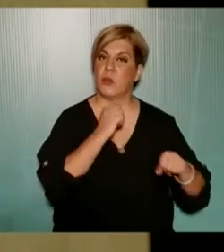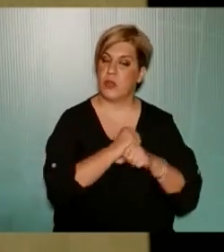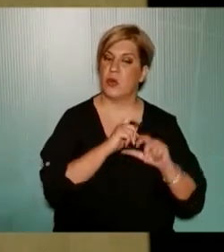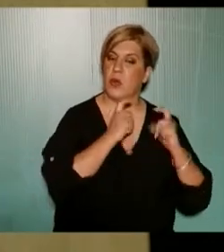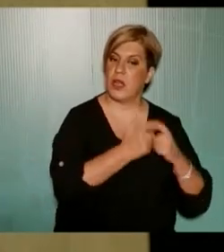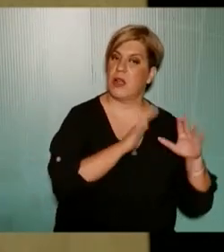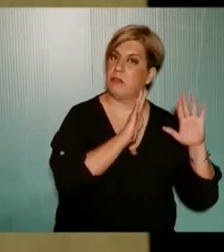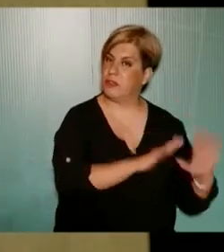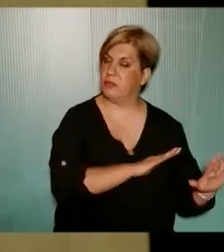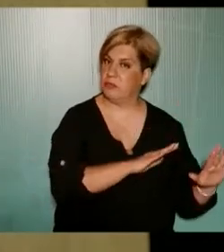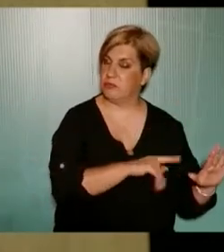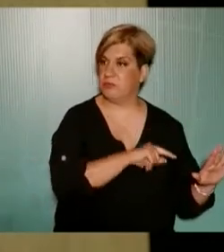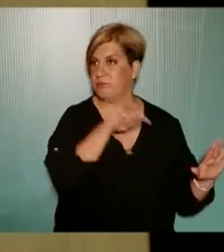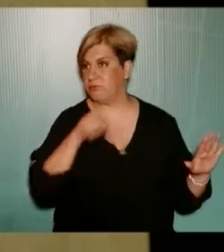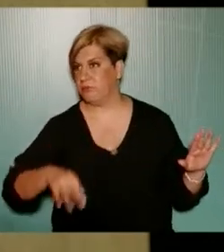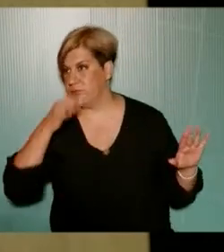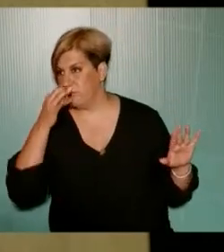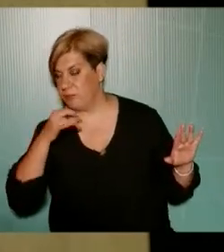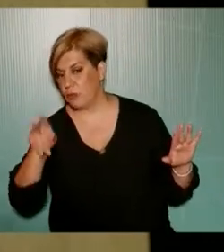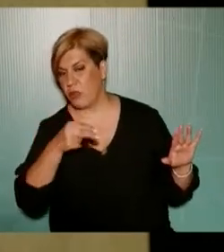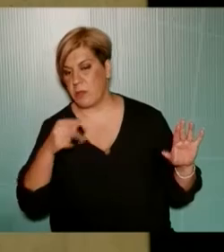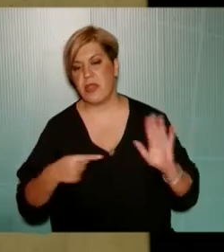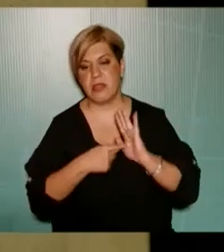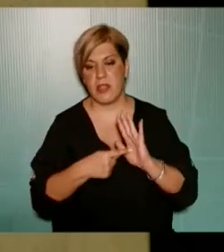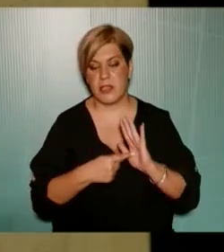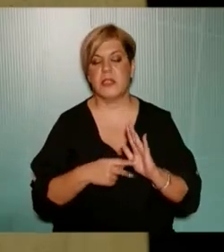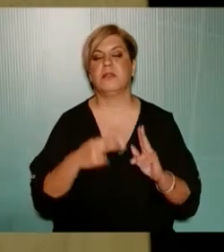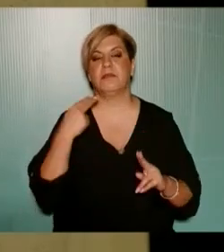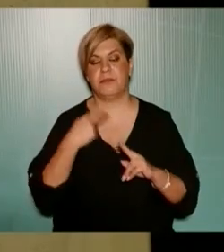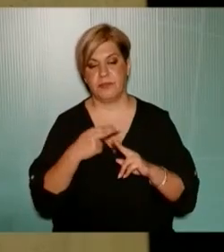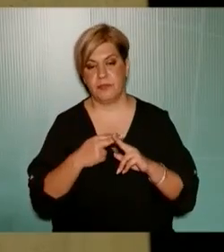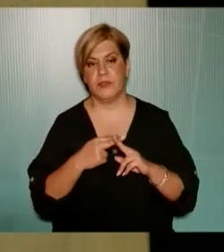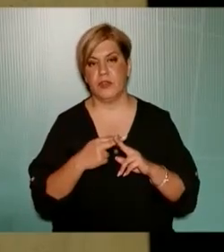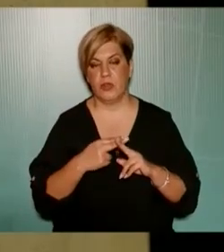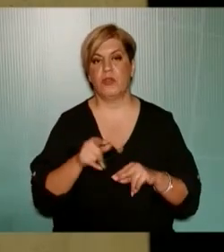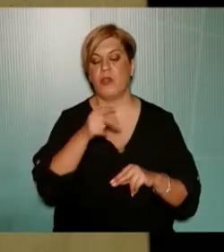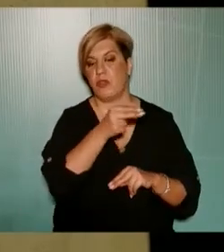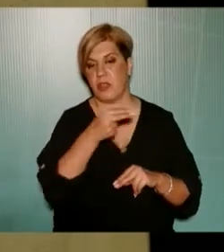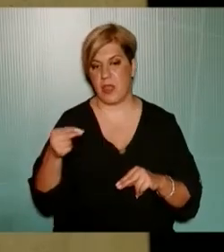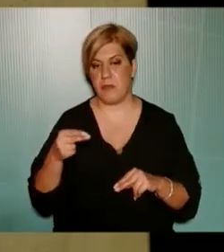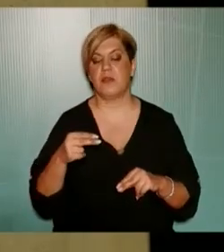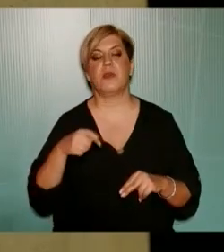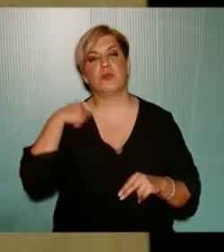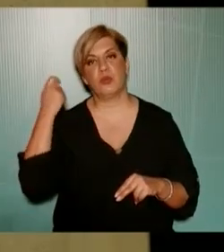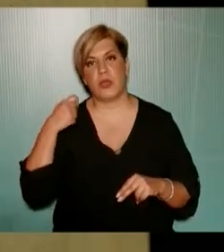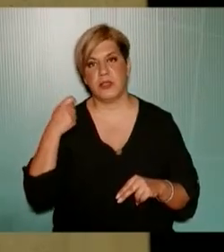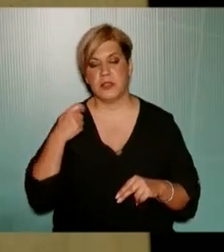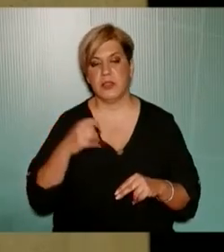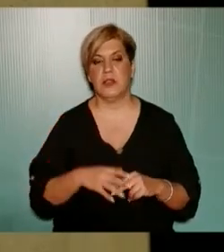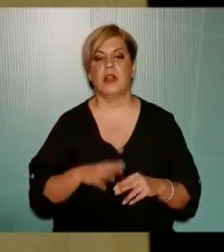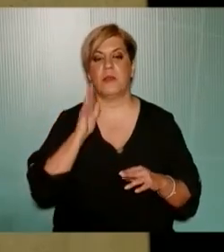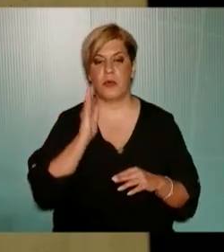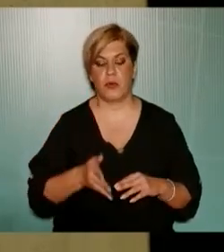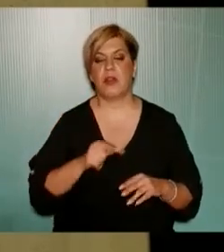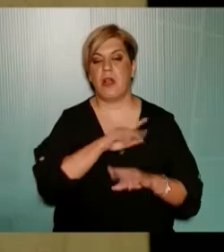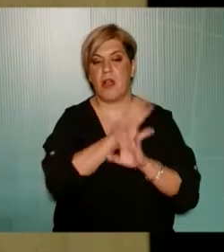οικογένειές τους για να έρθουν να μιλήσουν για αυτό το θέμα δείχνει πόσο σημαντικό είναι αυτό το θέμα για τους γονείς για να